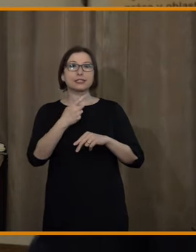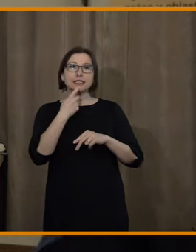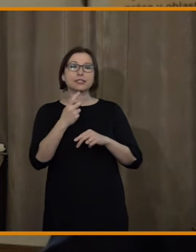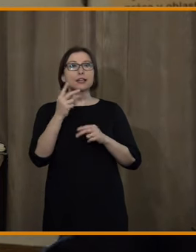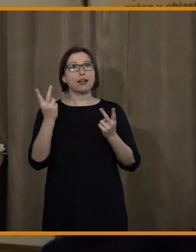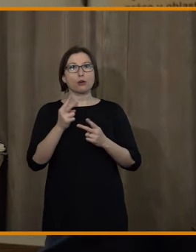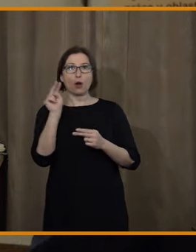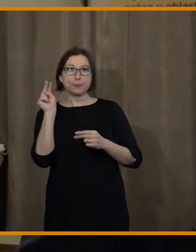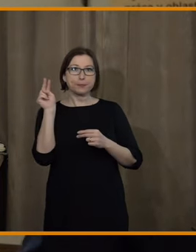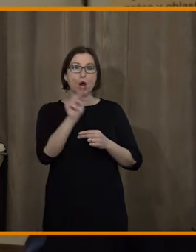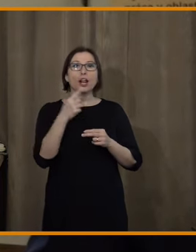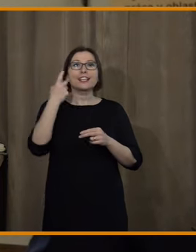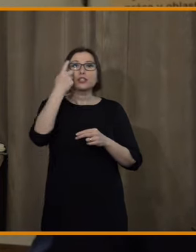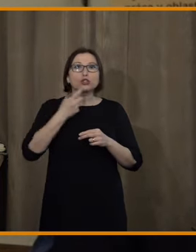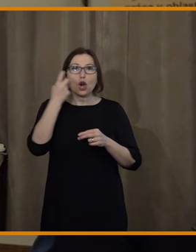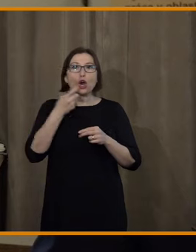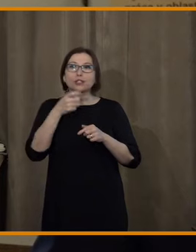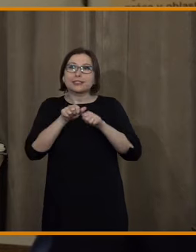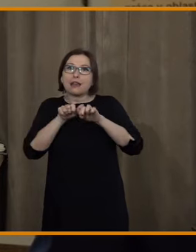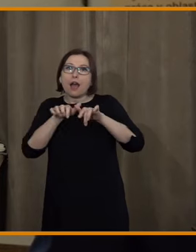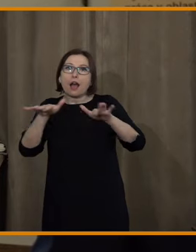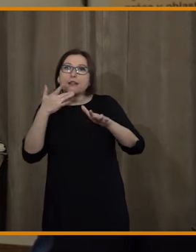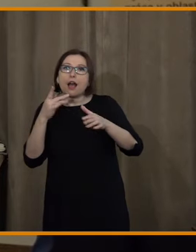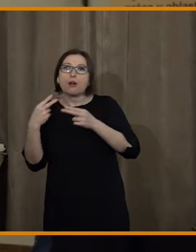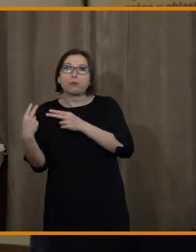pohledu nějakéhosi sociálního fenoménu.